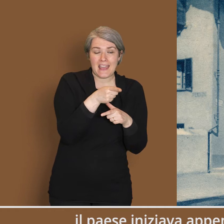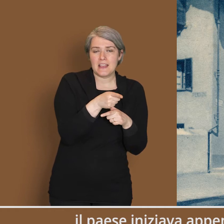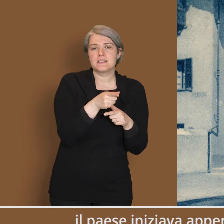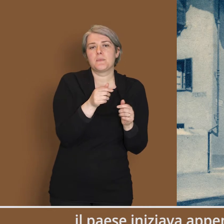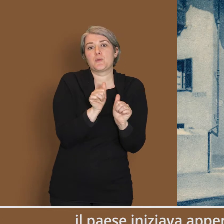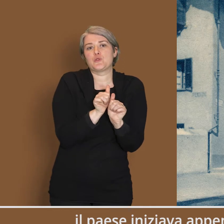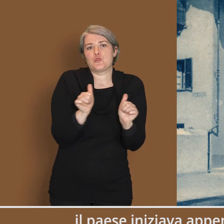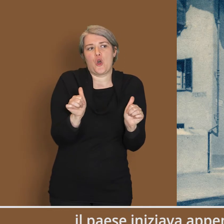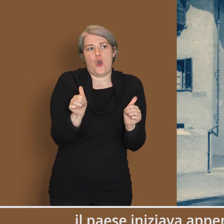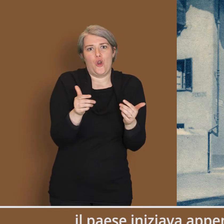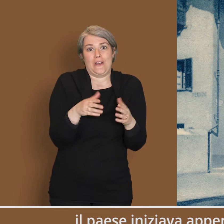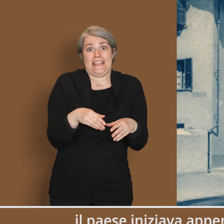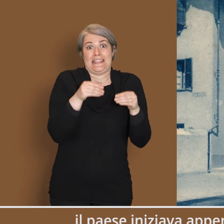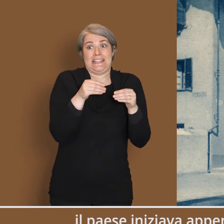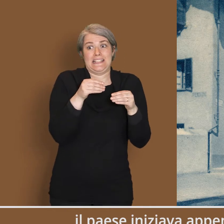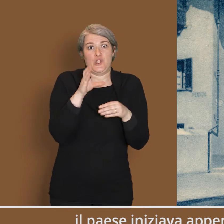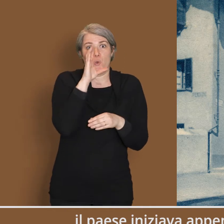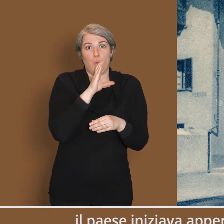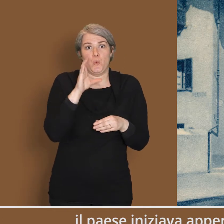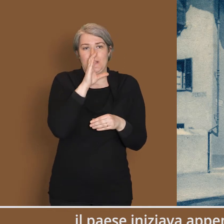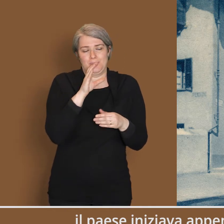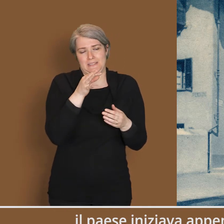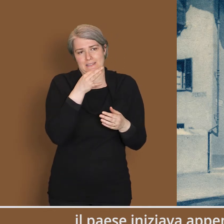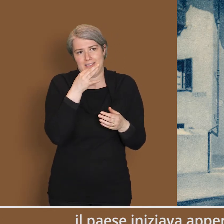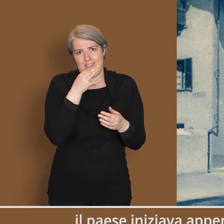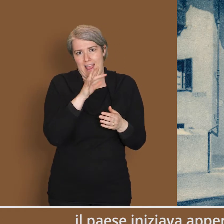non poteva offrire molte altre sistemazioni decorose.